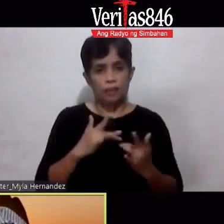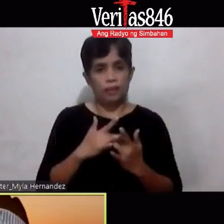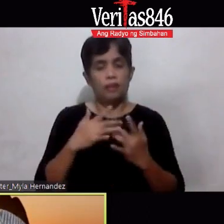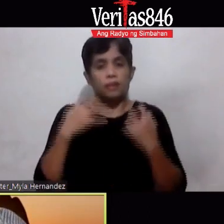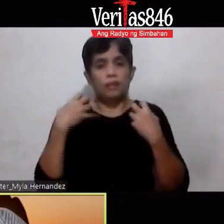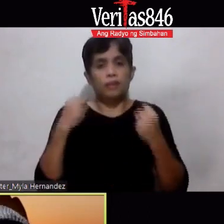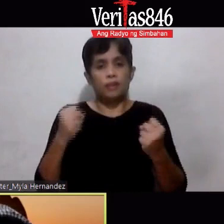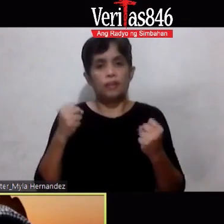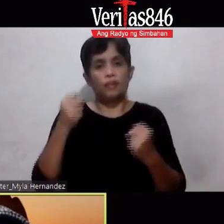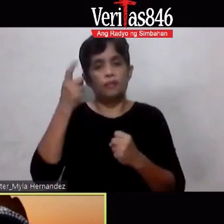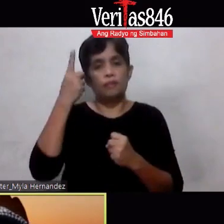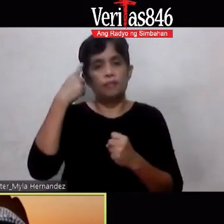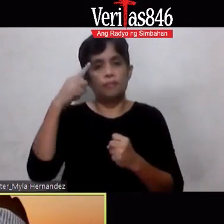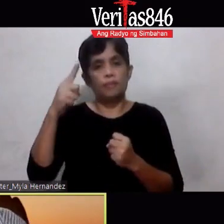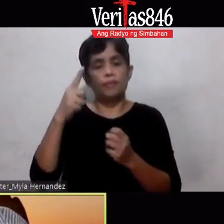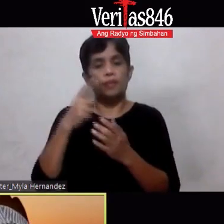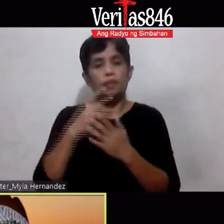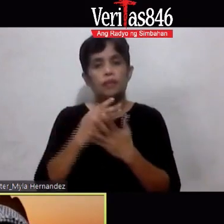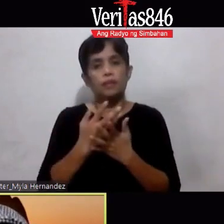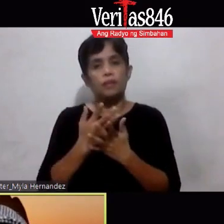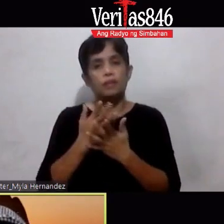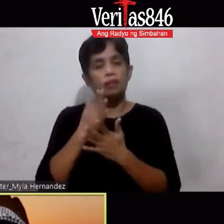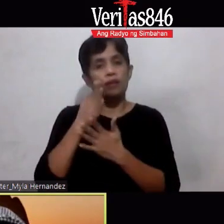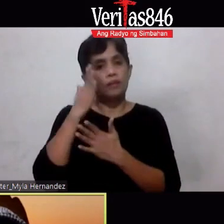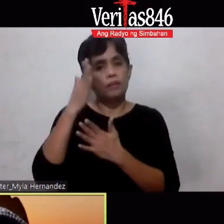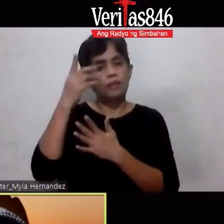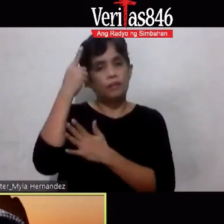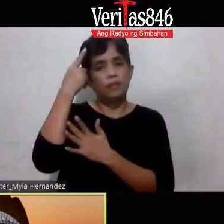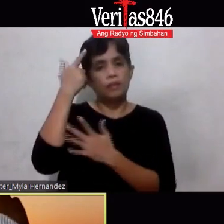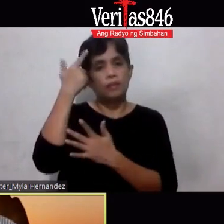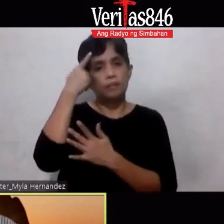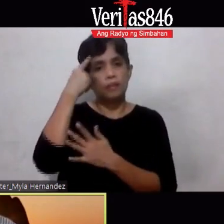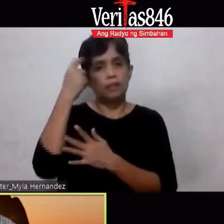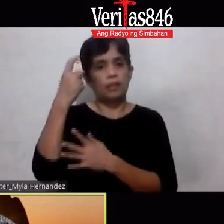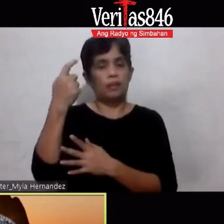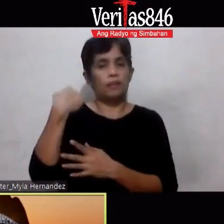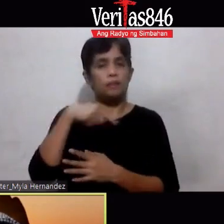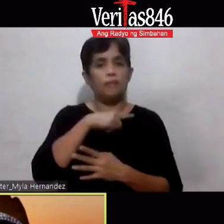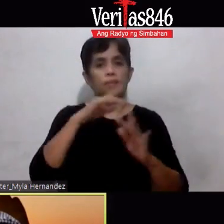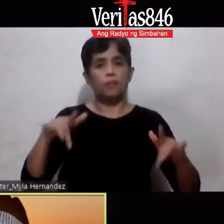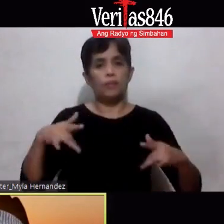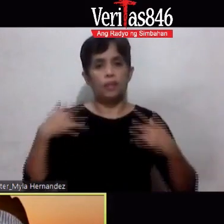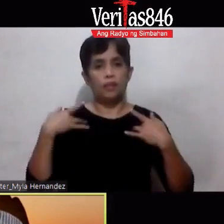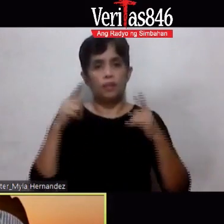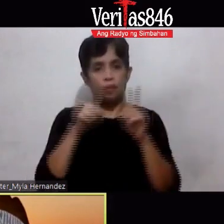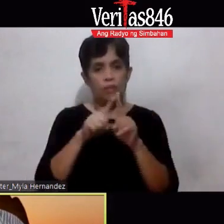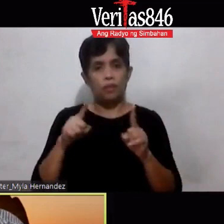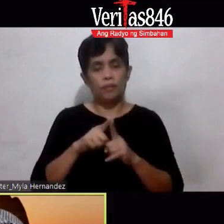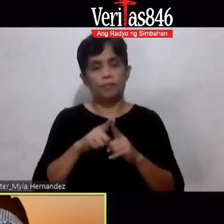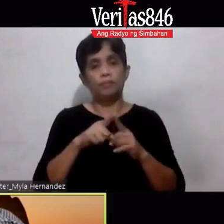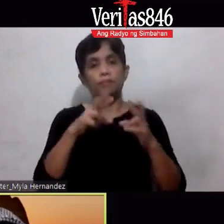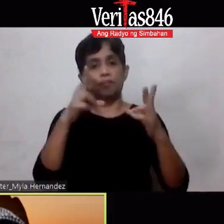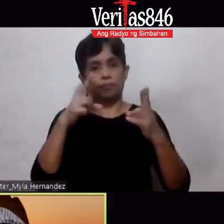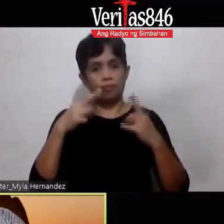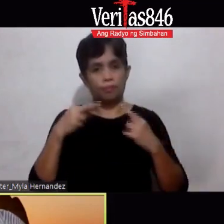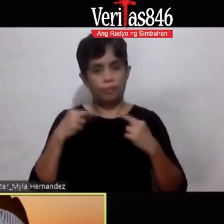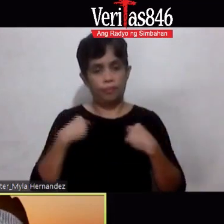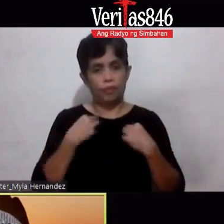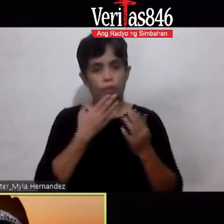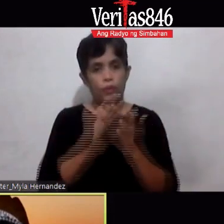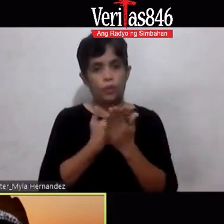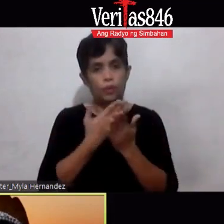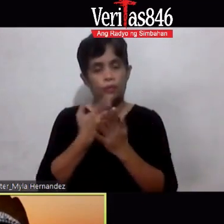kalakasan Para sa katupara ng mga pangarap mo Sa aming buhay At higit sa lahat Makamtan po namin Ang hinahangad mong